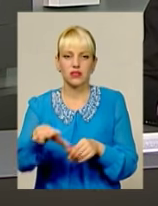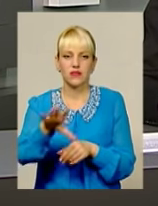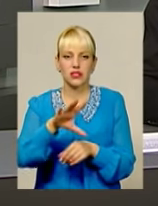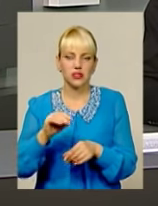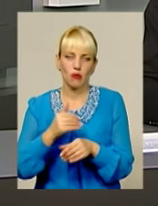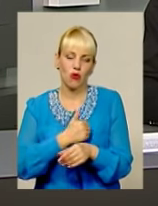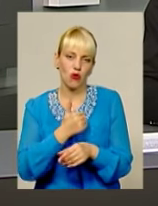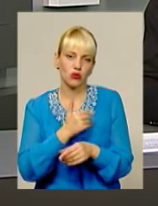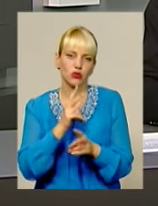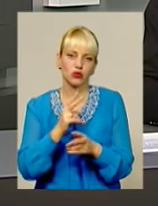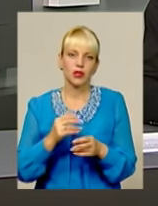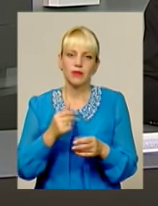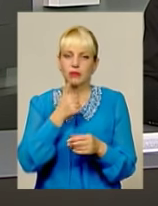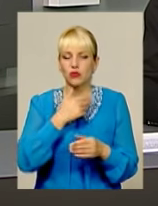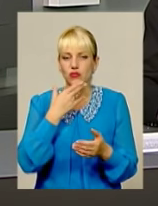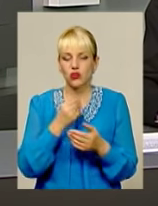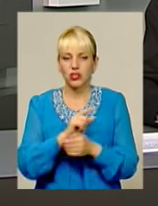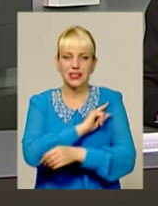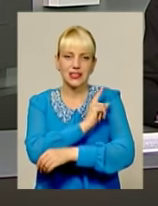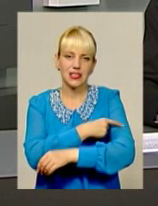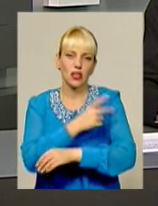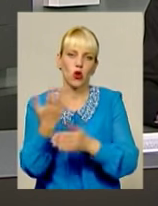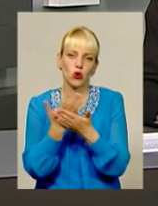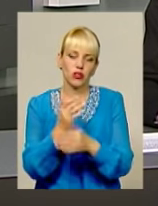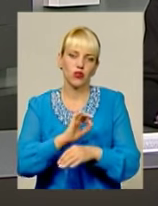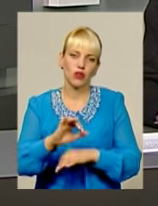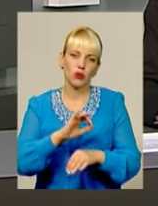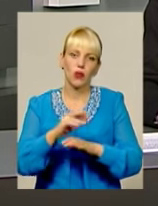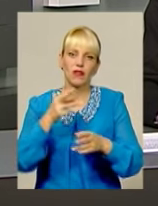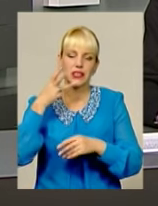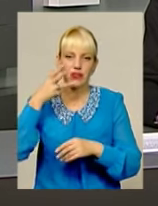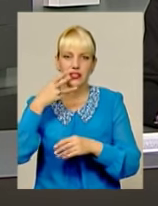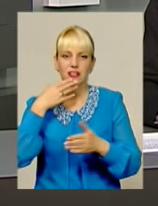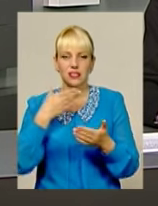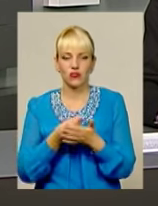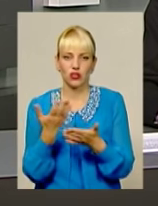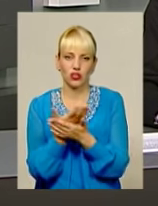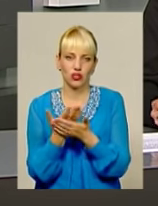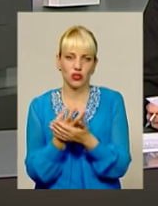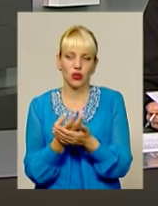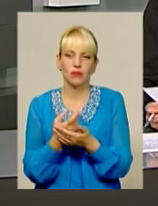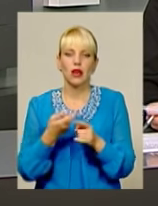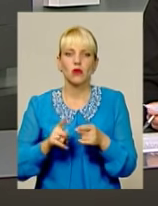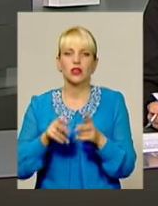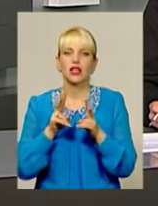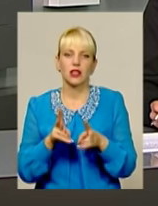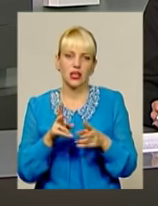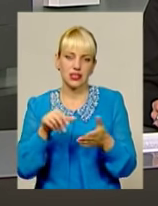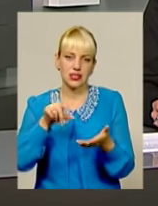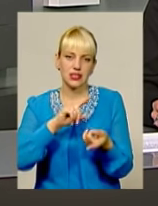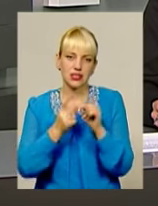спробувати себе і свої сили у кіновиробництві та відзняти власну короткометражну стрічку. Про те, як стати